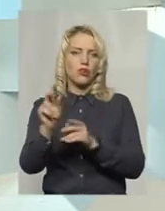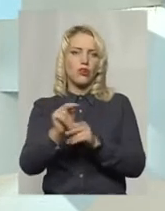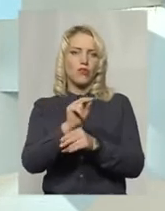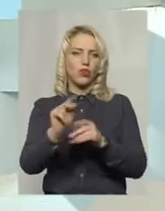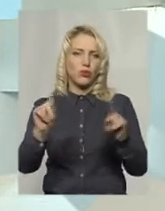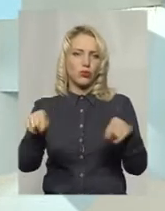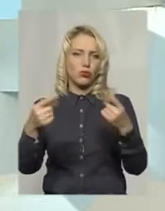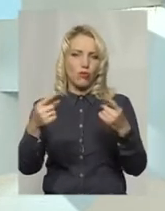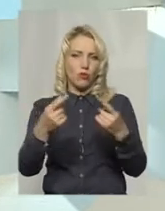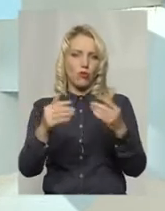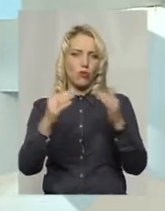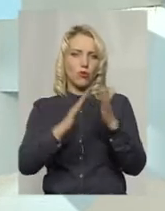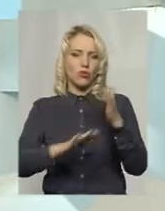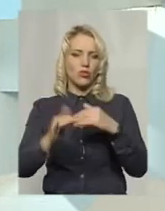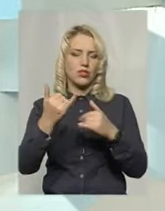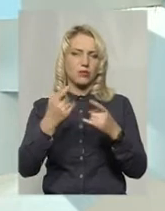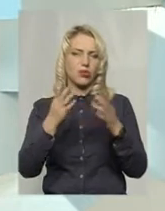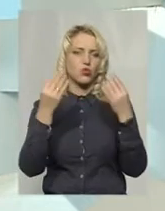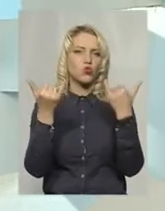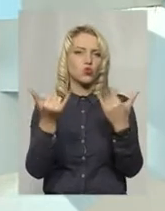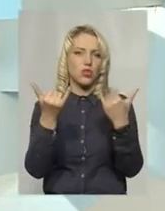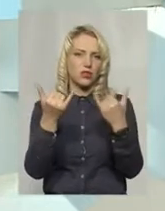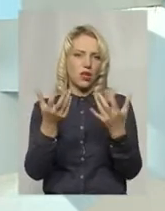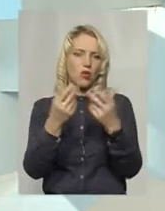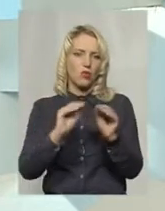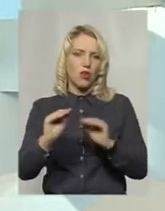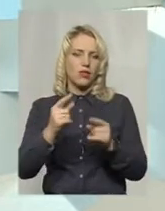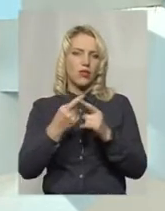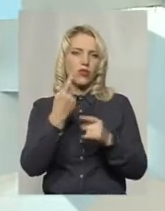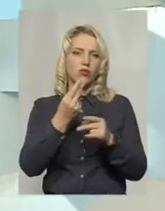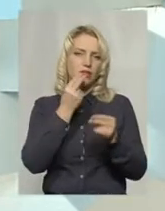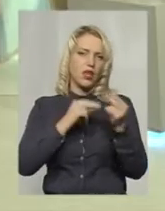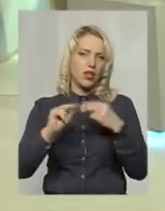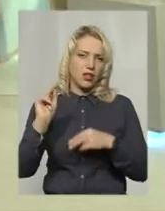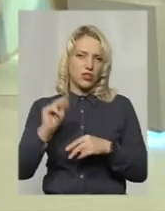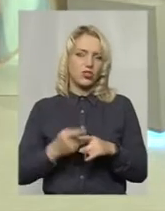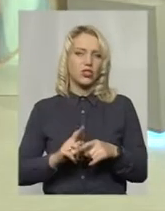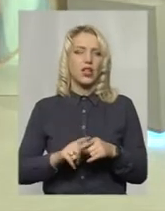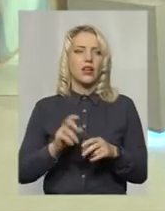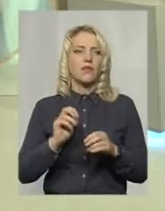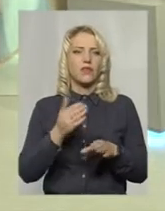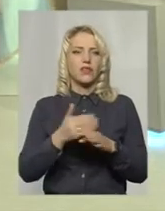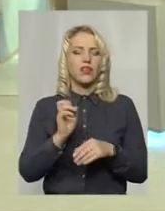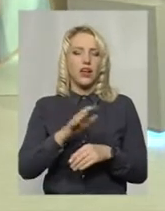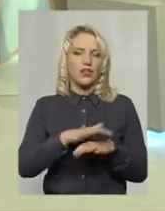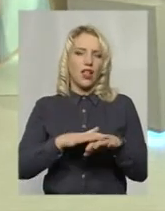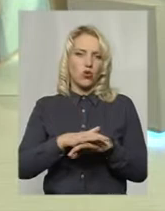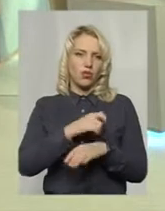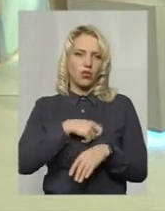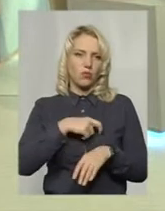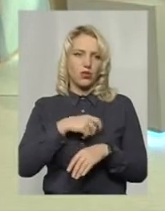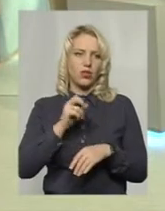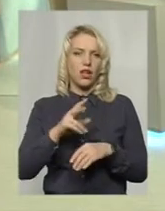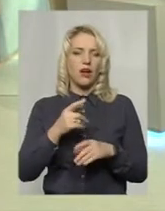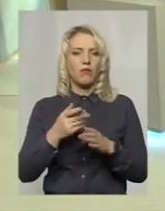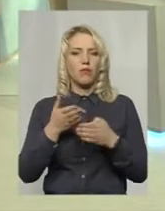заклад, і це буде сучасне обладнання і одне з найкращих в Україні. Напевно, не виділив, як народний депутат, а посприяв виділенню.